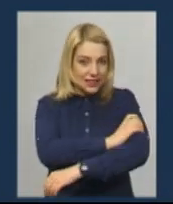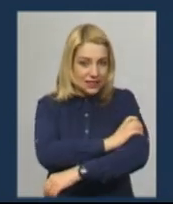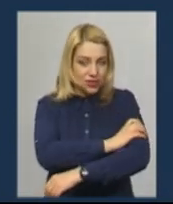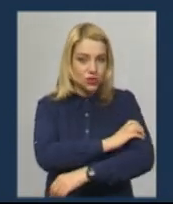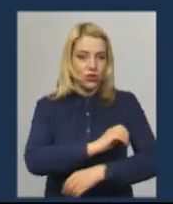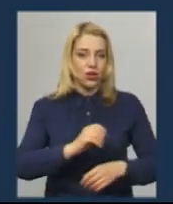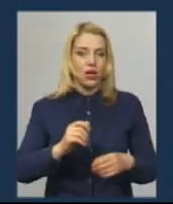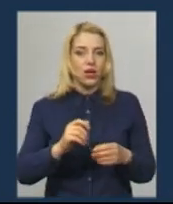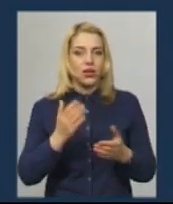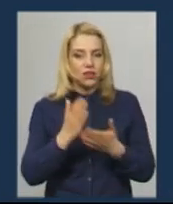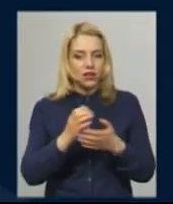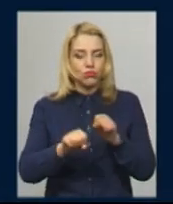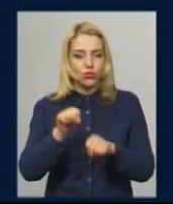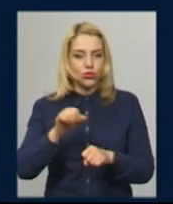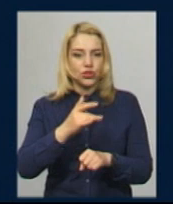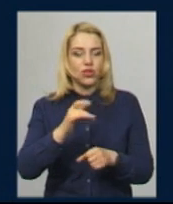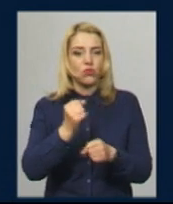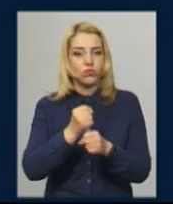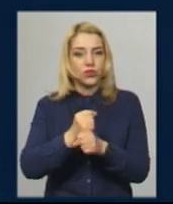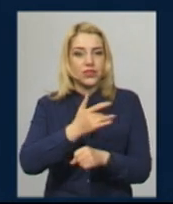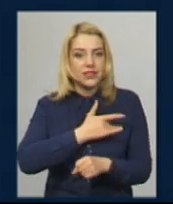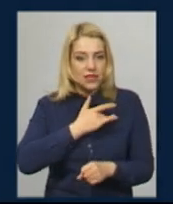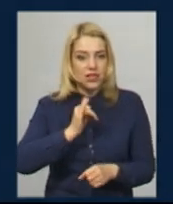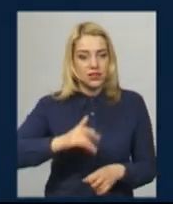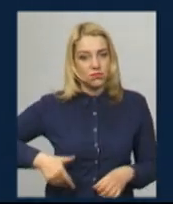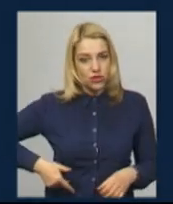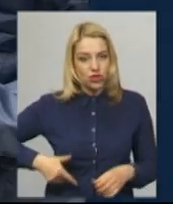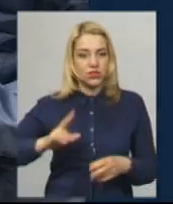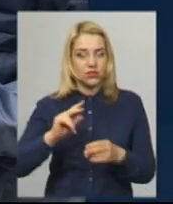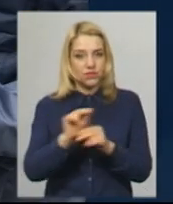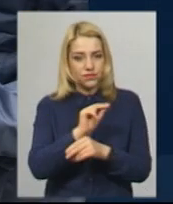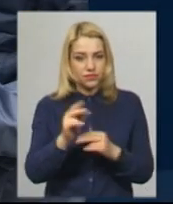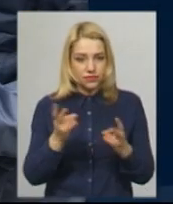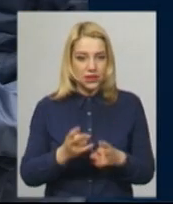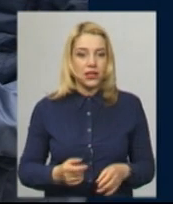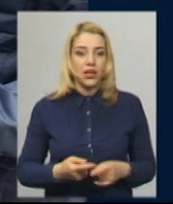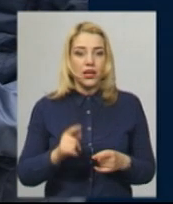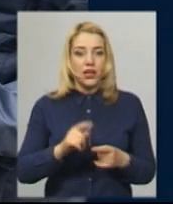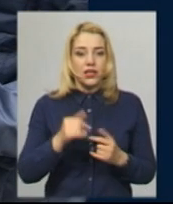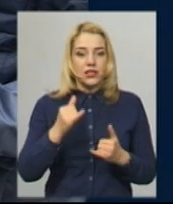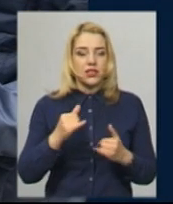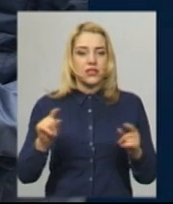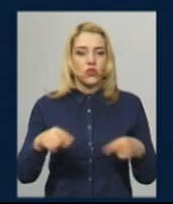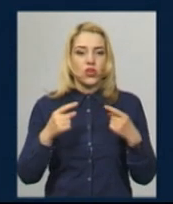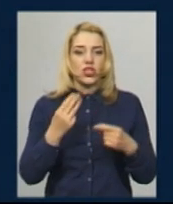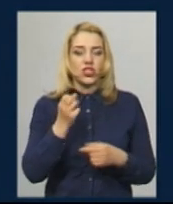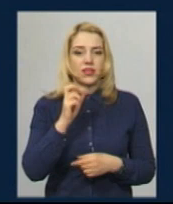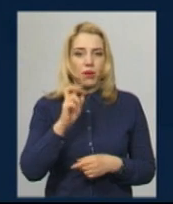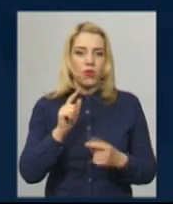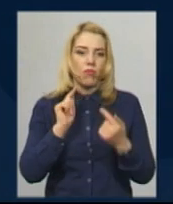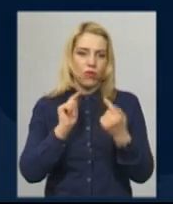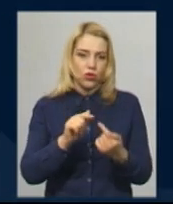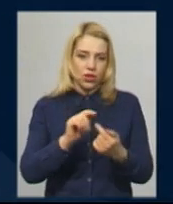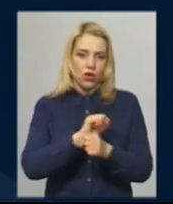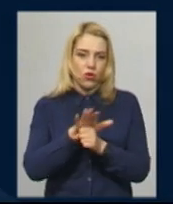роботи серця та печінки. Нещодавно колеги Володимира Ватраса створили волонтерський штаб по боротьбі з коронавірусом. Сам нардеп,